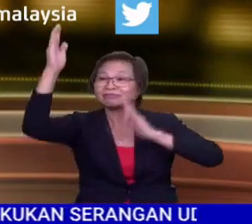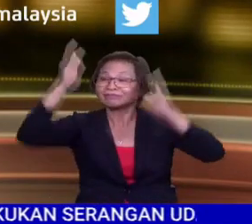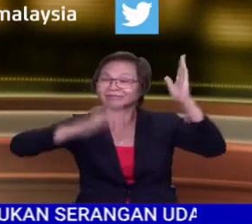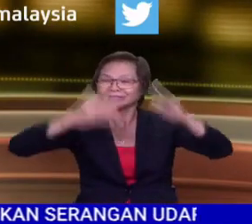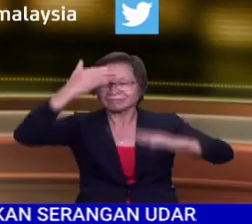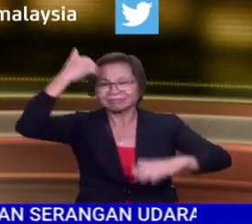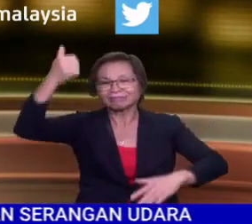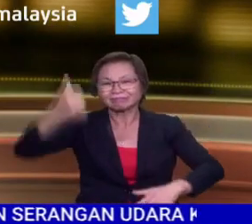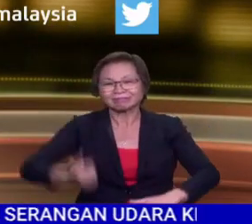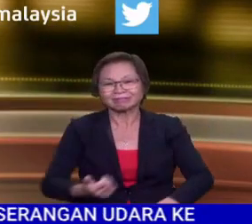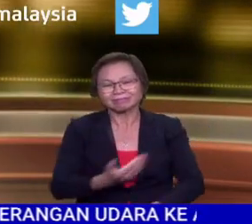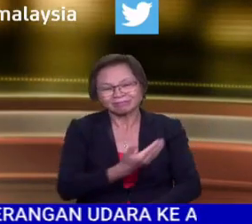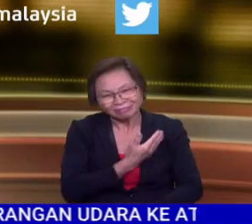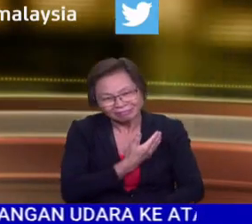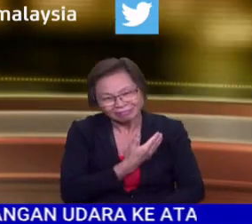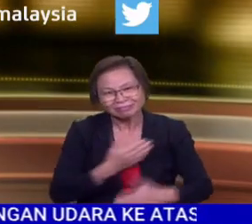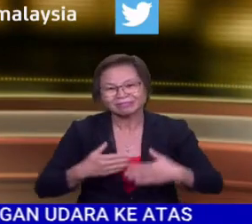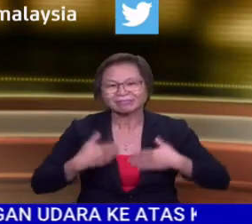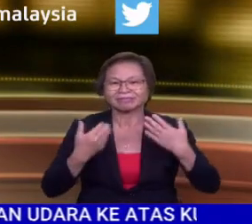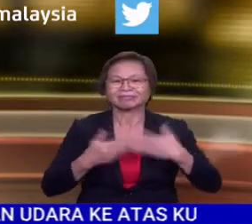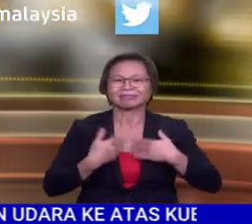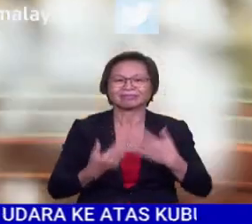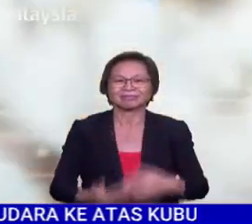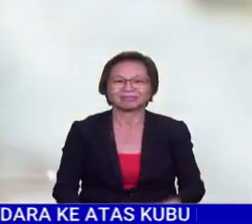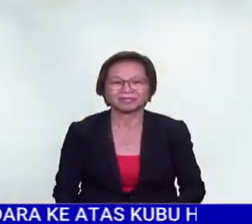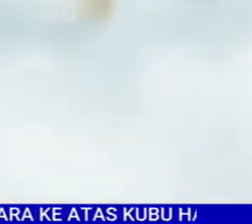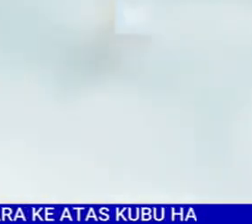Assalamualaikum dan salam sejahtera.